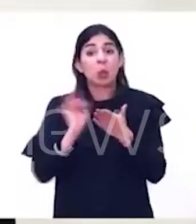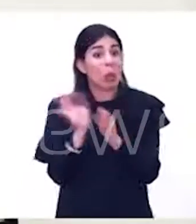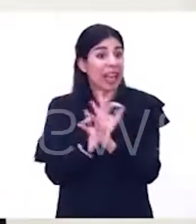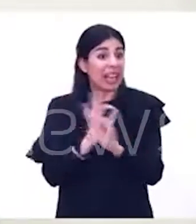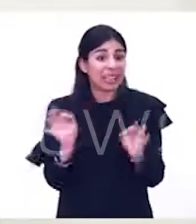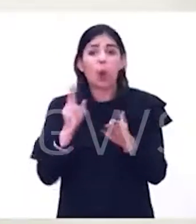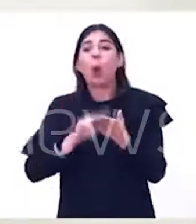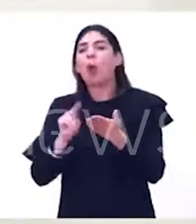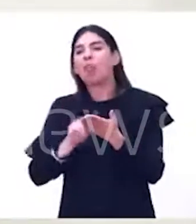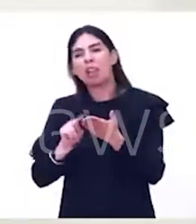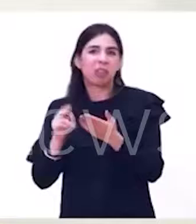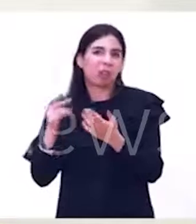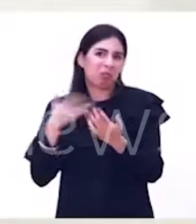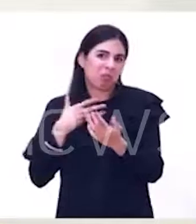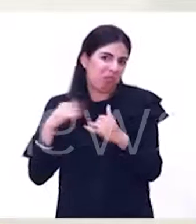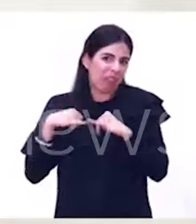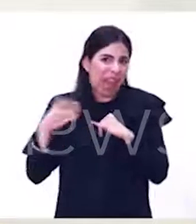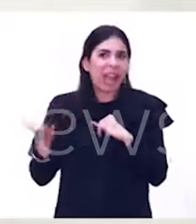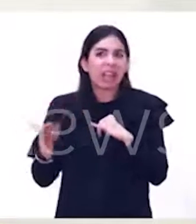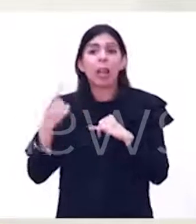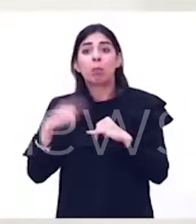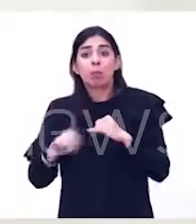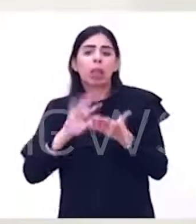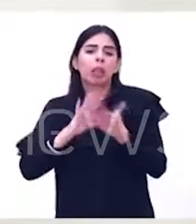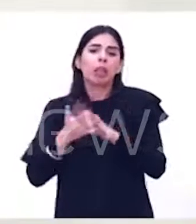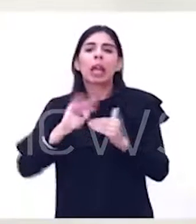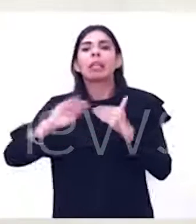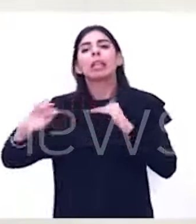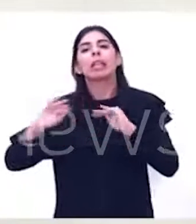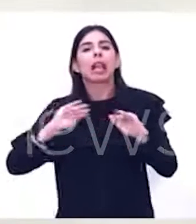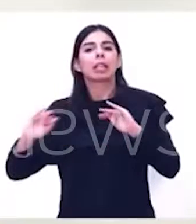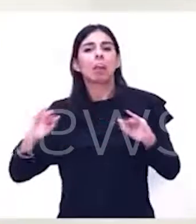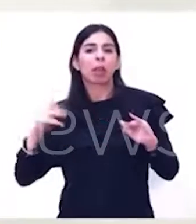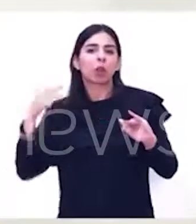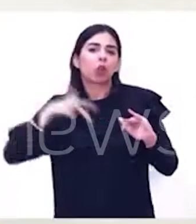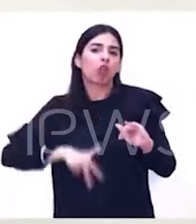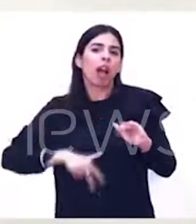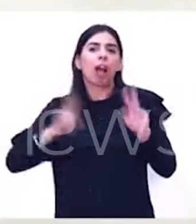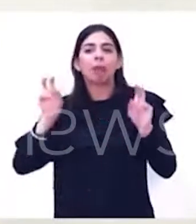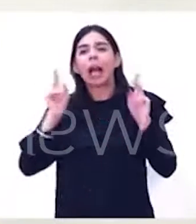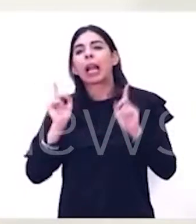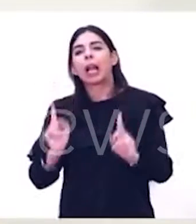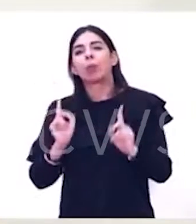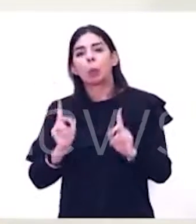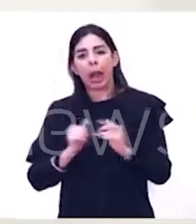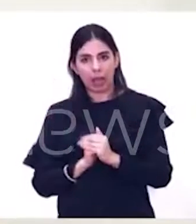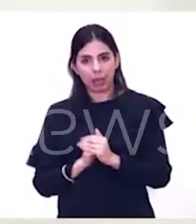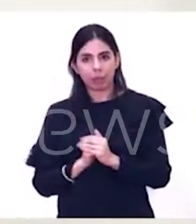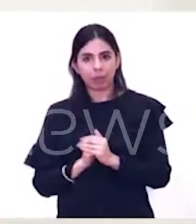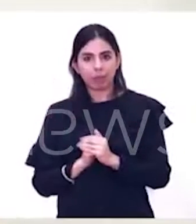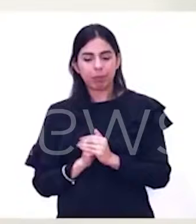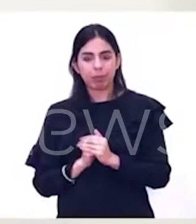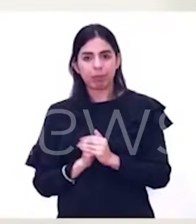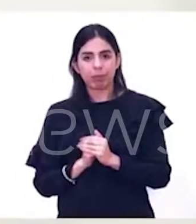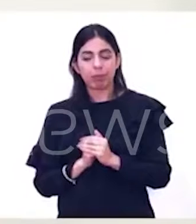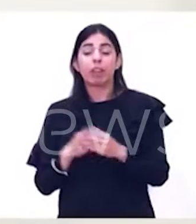distanziamento sociale, in questo caso gradito, ma in naturale. E quindi ci possiamo